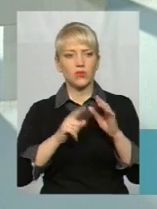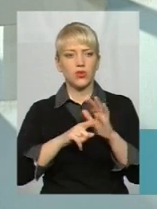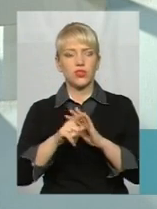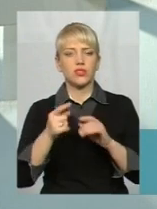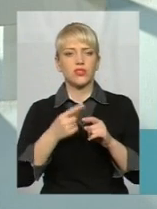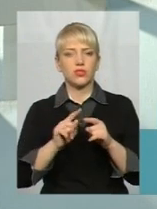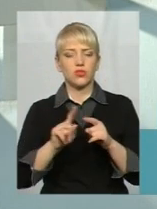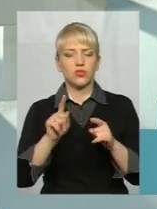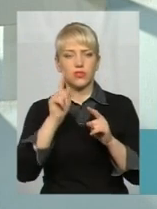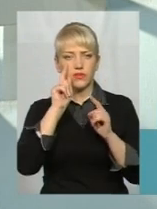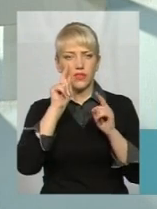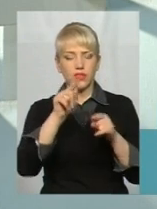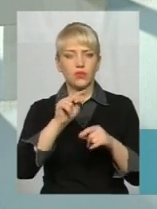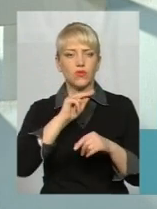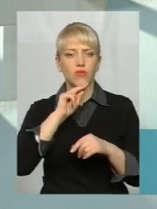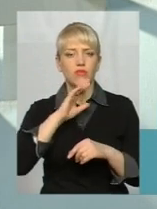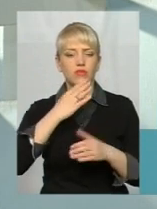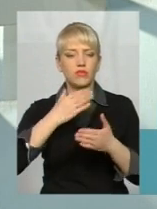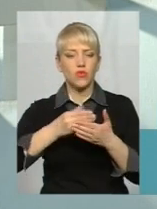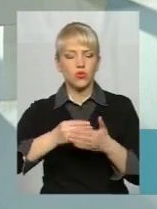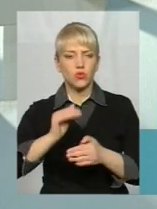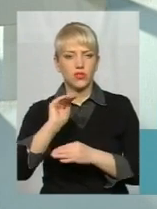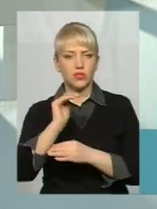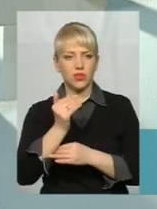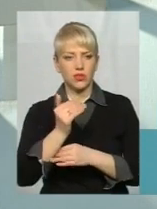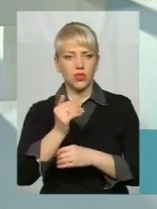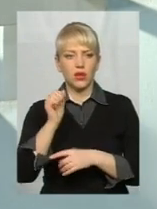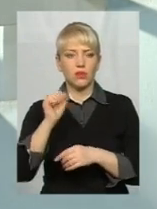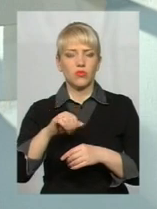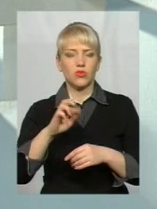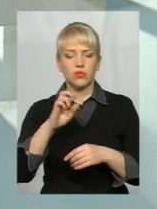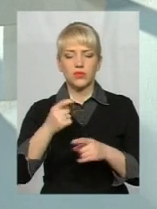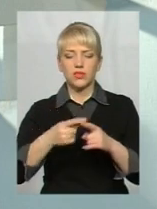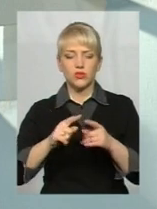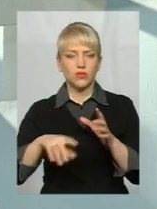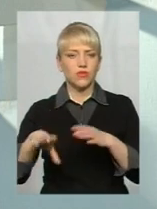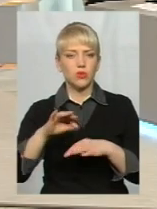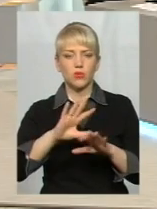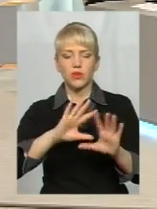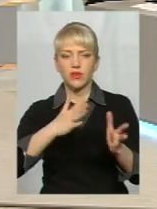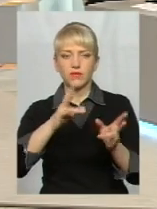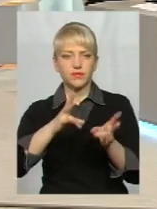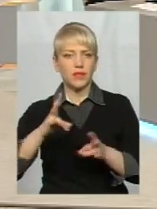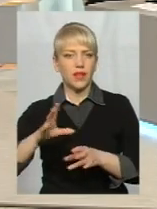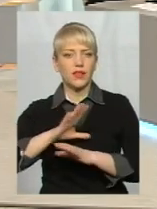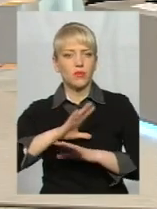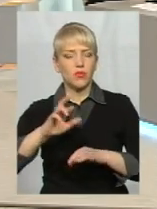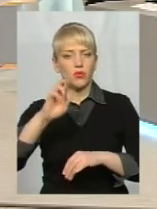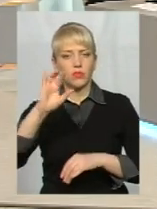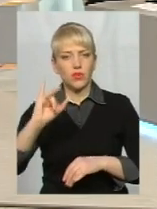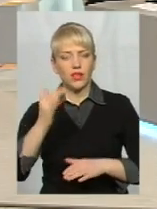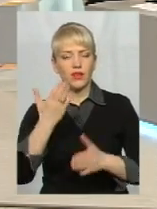що зверніть увагу на свою дитину. Це можливо би і не сталося, ці всі випадки, про які ми сьогодні говорили, якби був